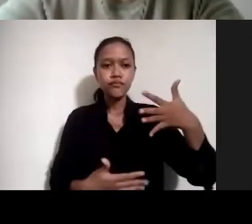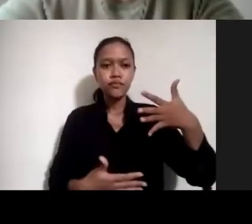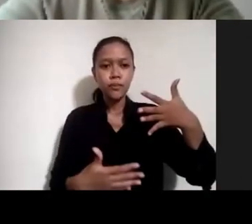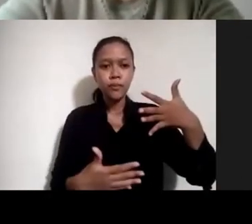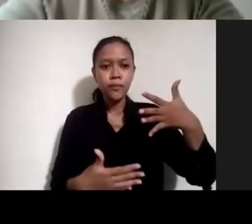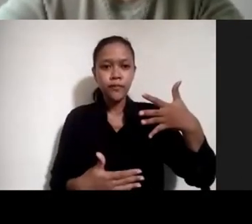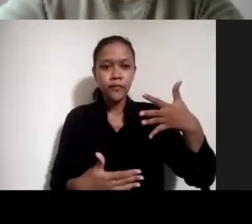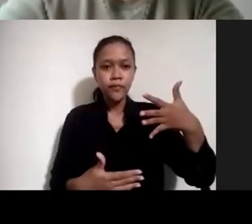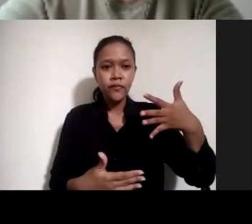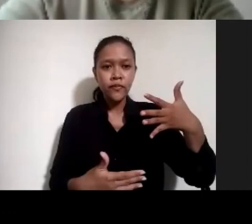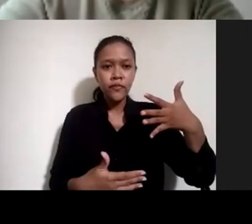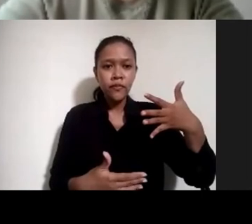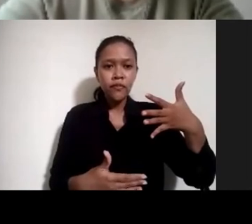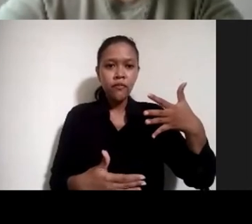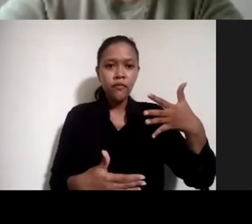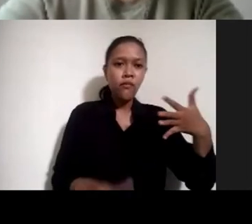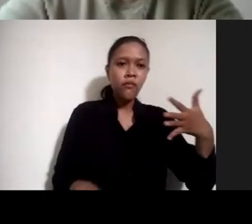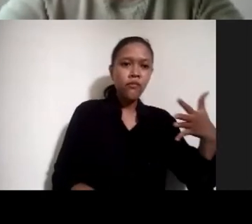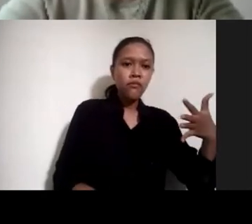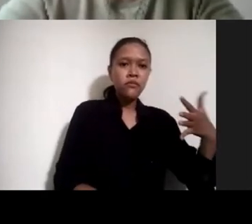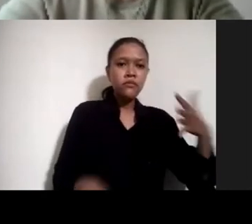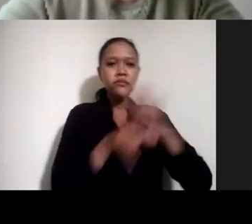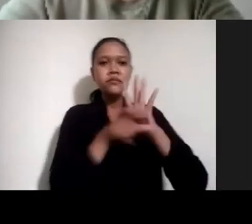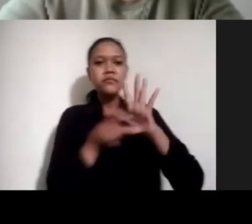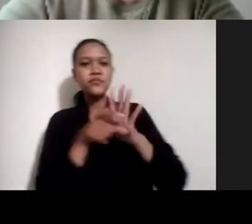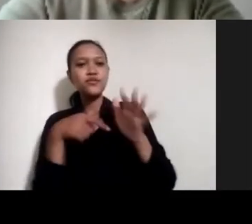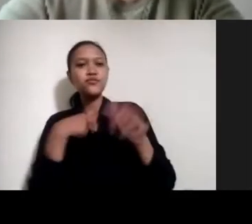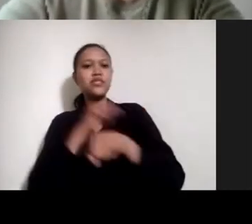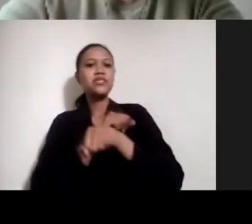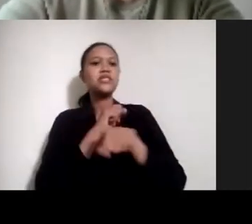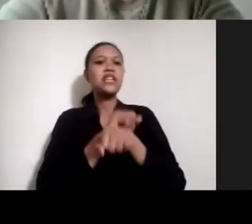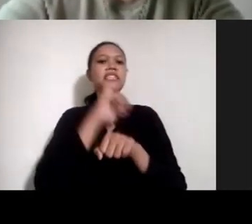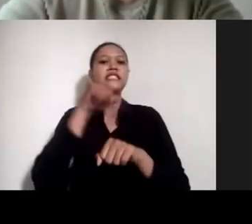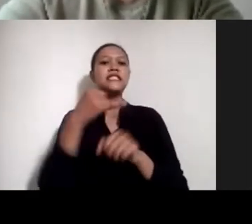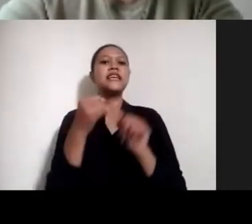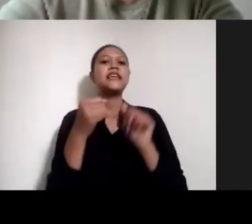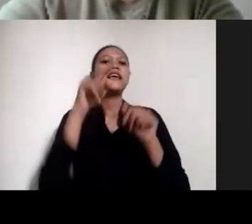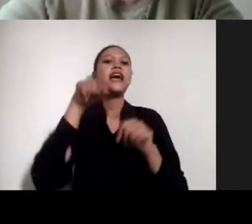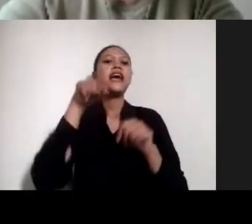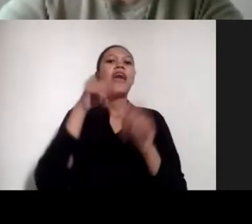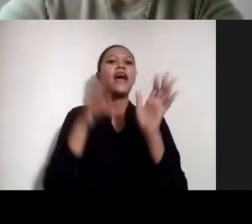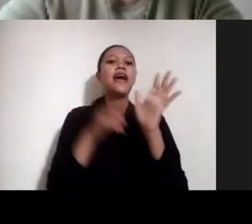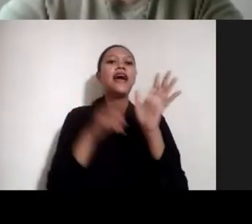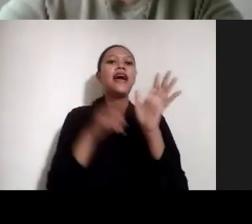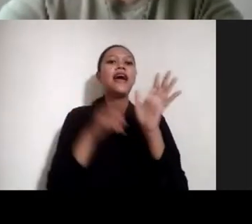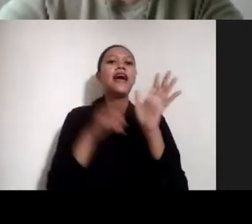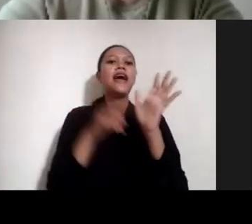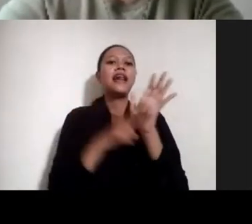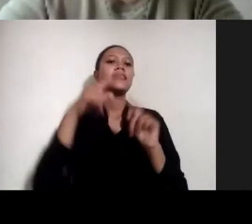Misalnya aku milih kerja di GNT misalnya. Ini ada keterangannya.